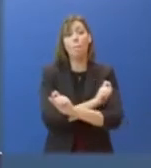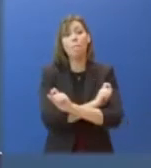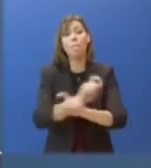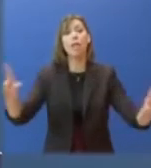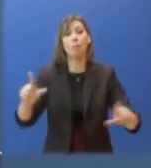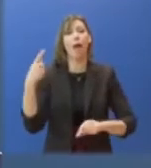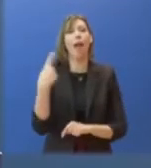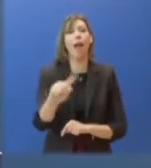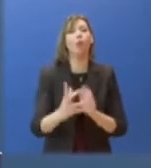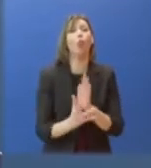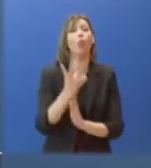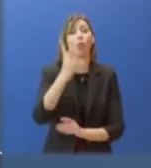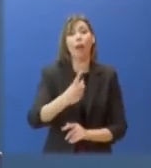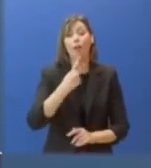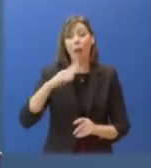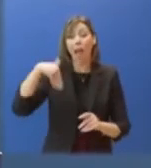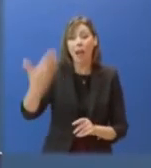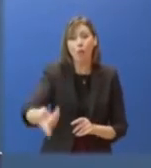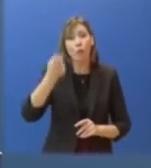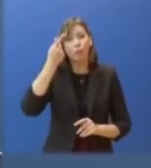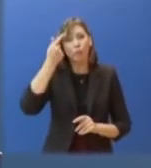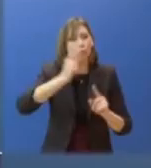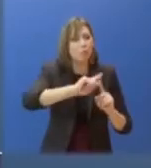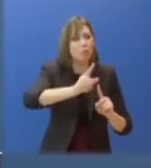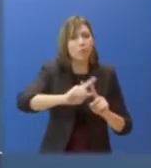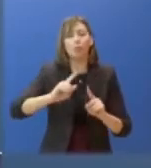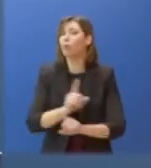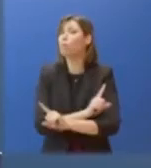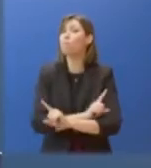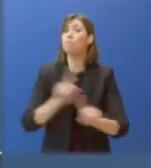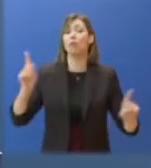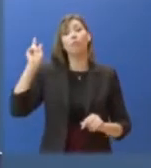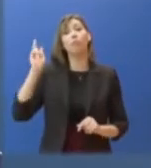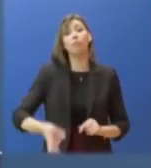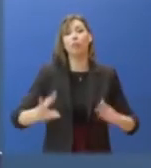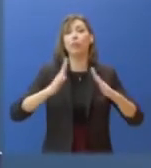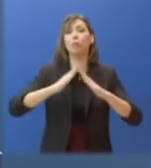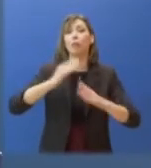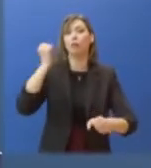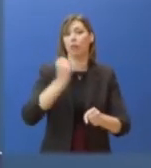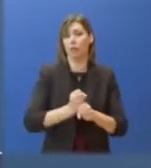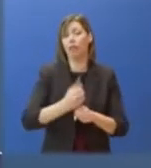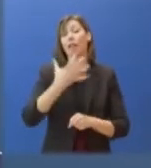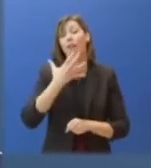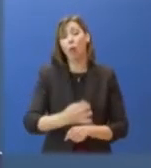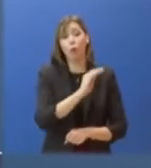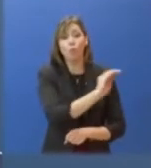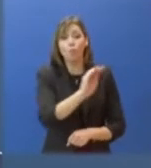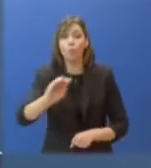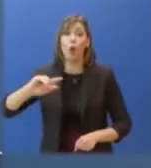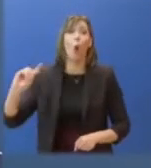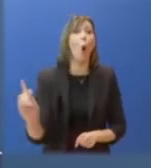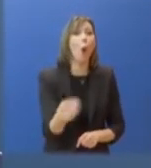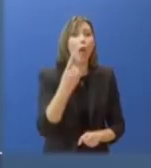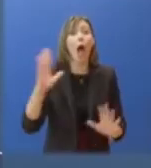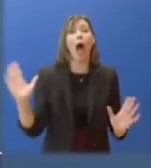αποφεύγουν κάθε μία απαραίτητη μετακίνηση. Απευθύνομαι ισχυρή σύσταση προς όλους, αν είναι απολύτως απαραίτητο να μετακινηθούν, να έχουν μαζί τους